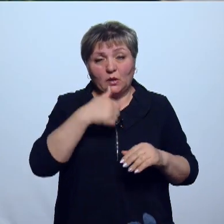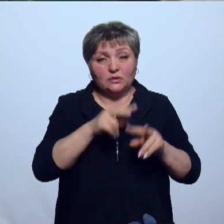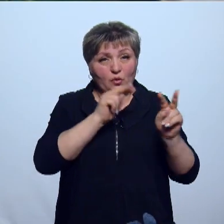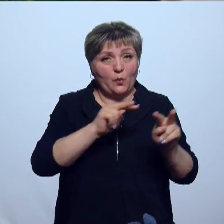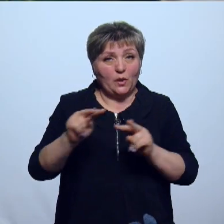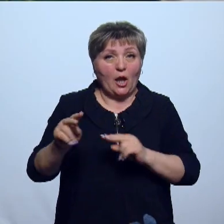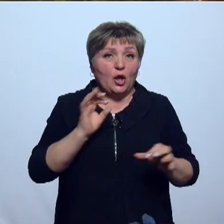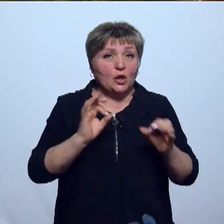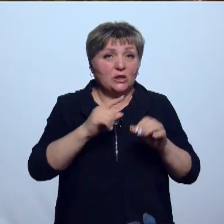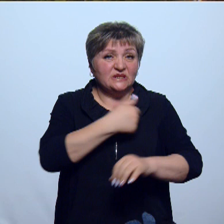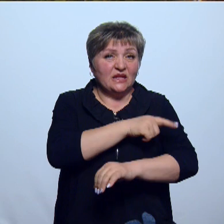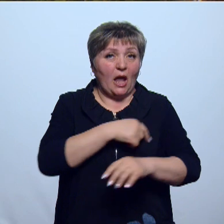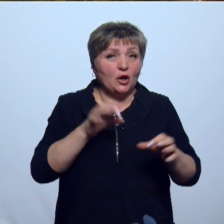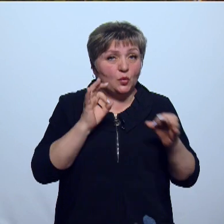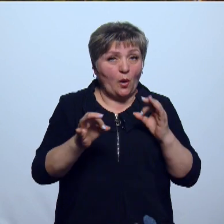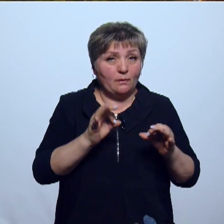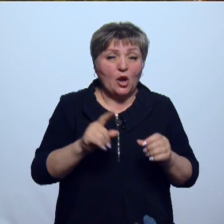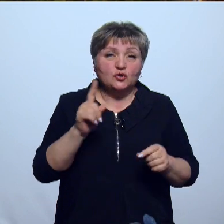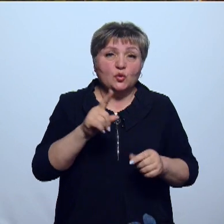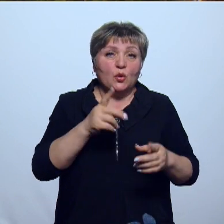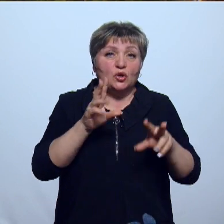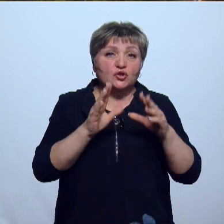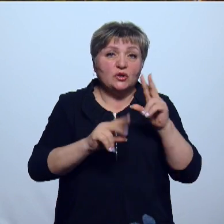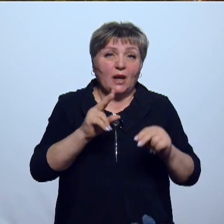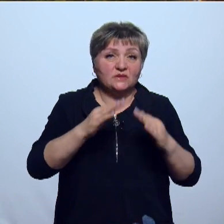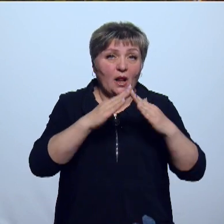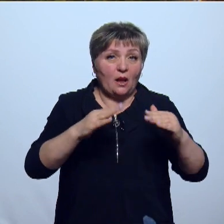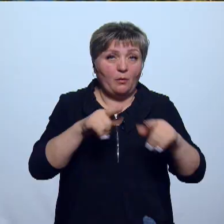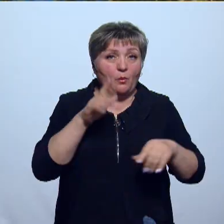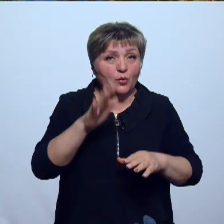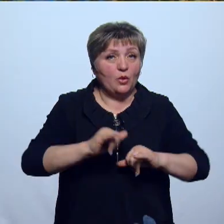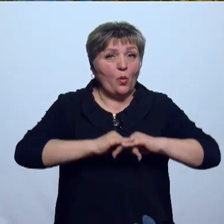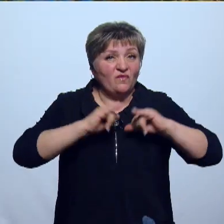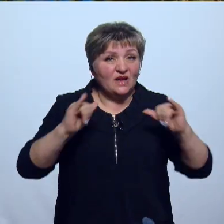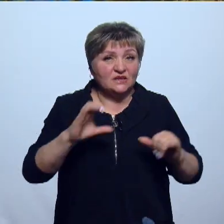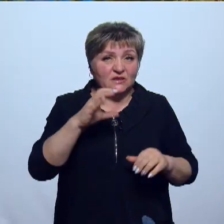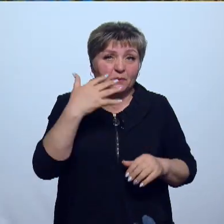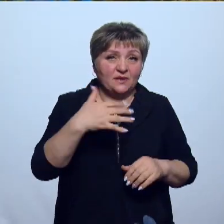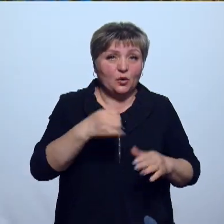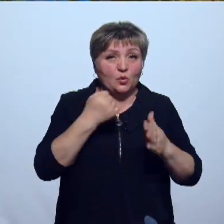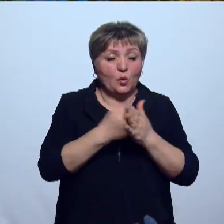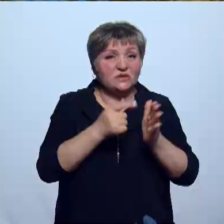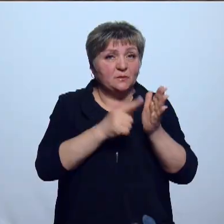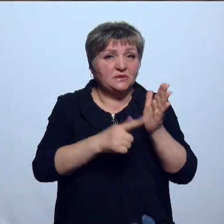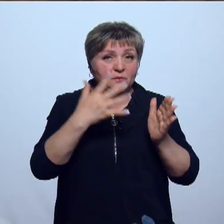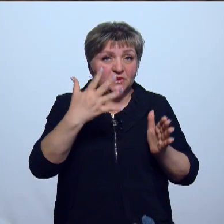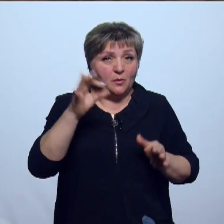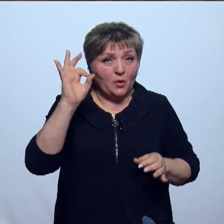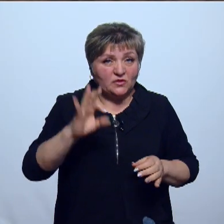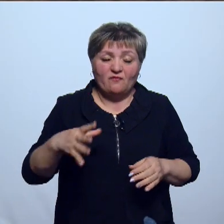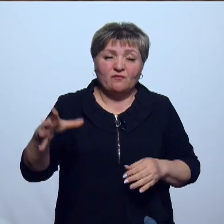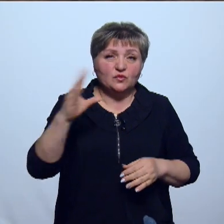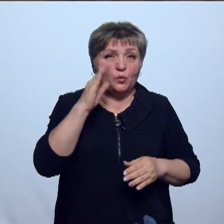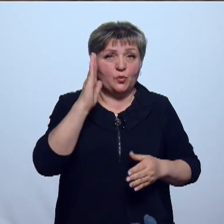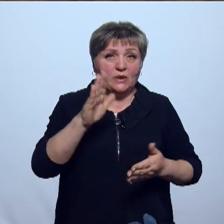санитарных норм. Что касается загрузки лагерей, этим летом ее планируют увеличить с 50 до 75%. Все